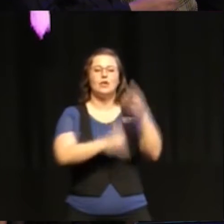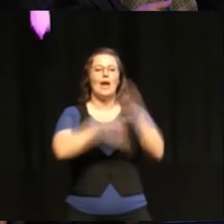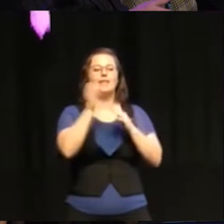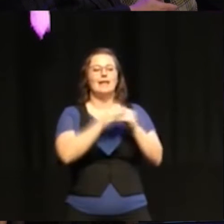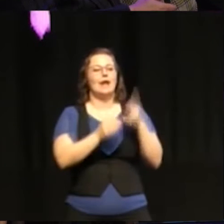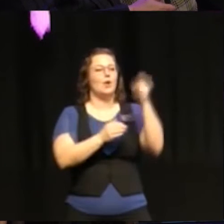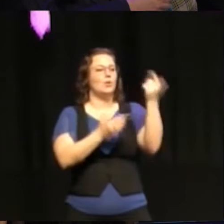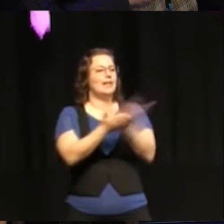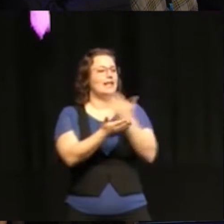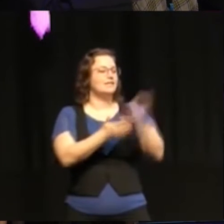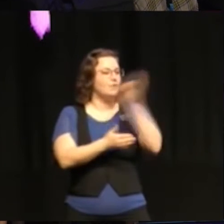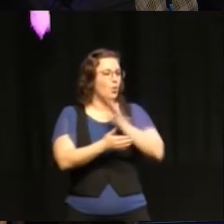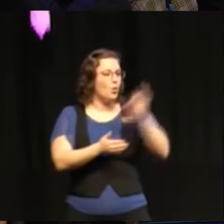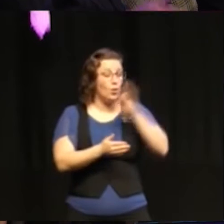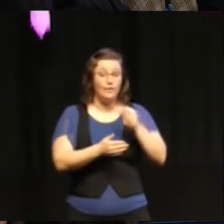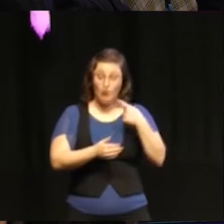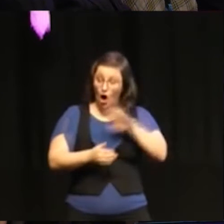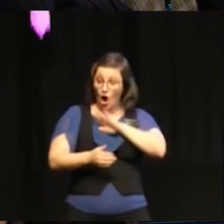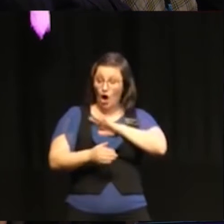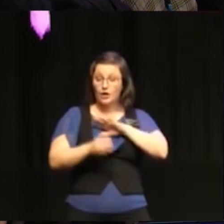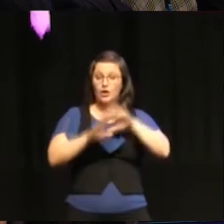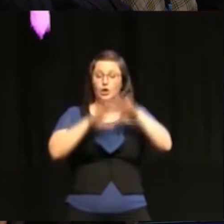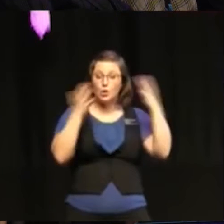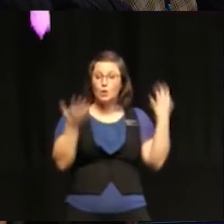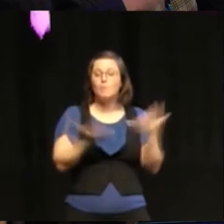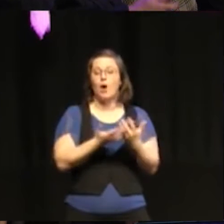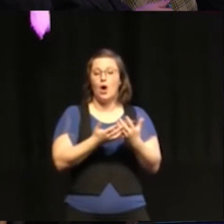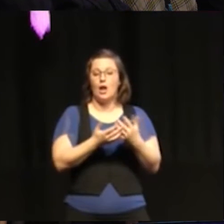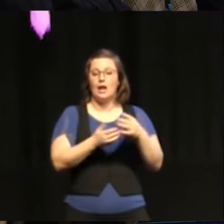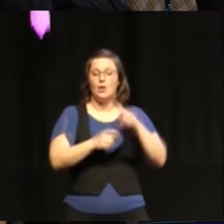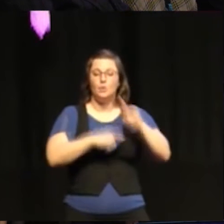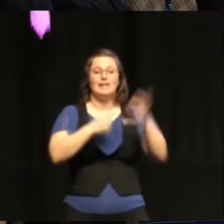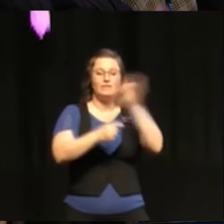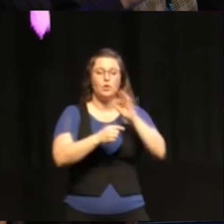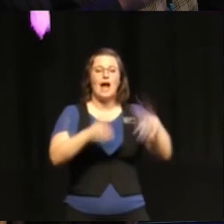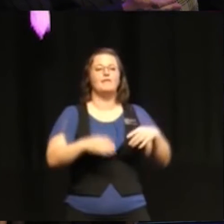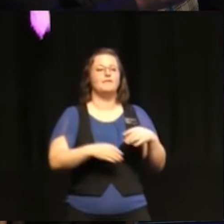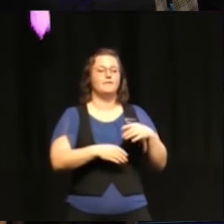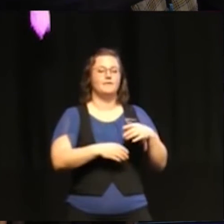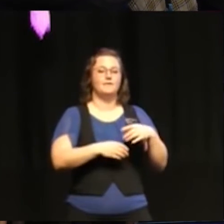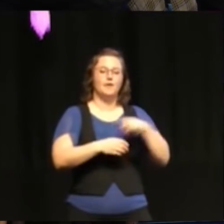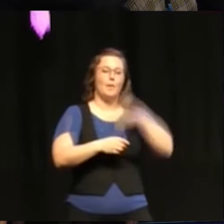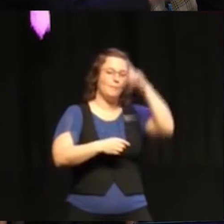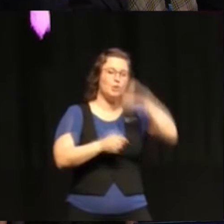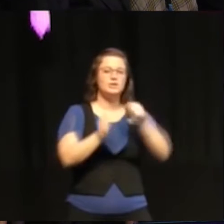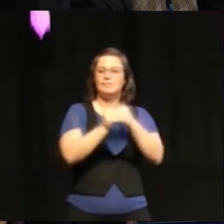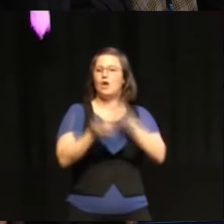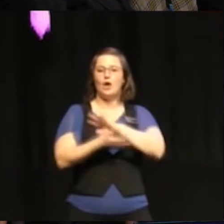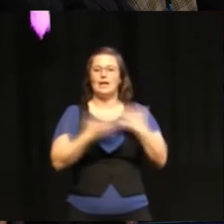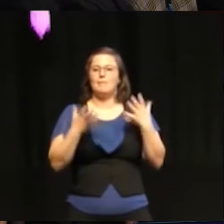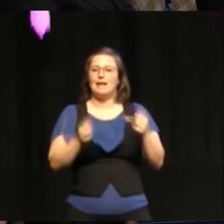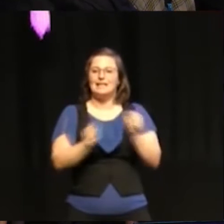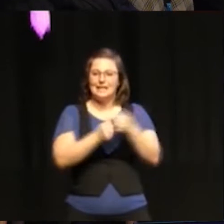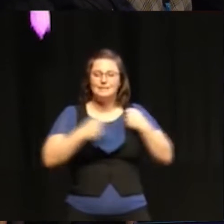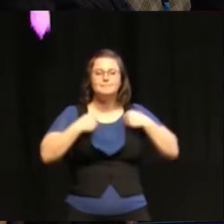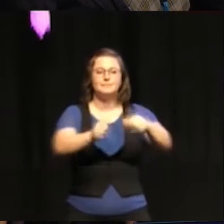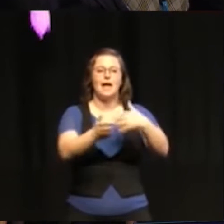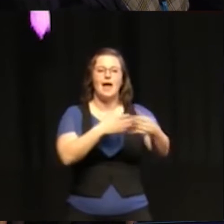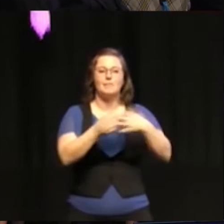för global utveckling. Däremot har vi inte organiserat oss ännu och det är det vi måste göra. då kommer frågan direkt här nu till de som ska